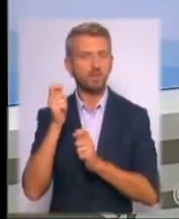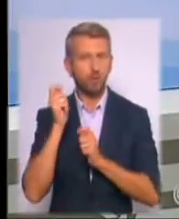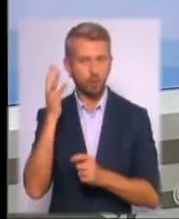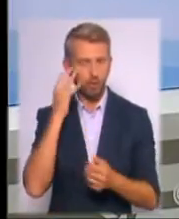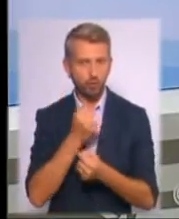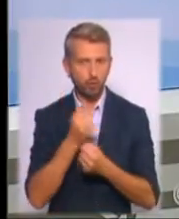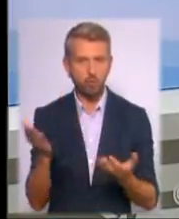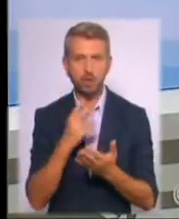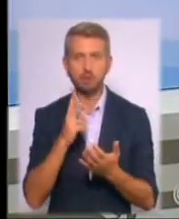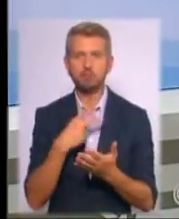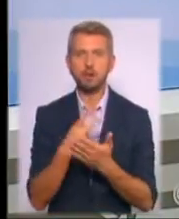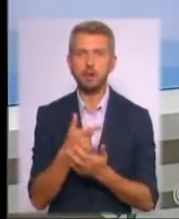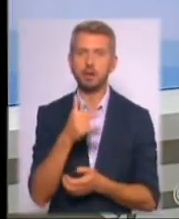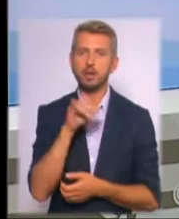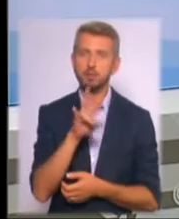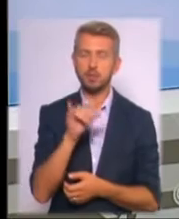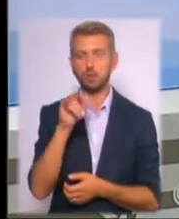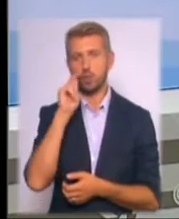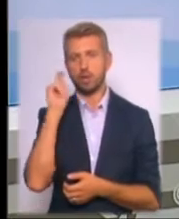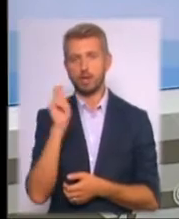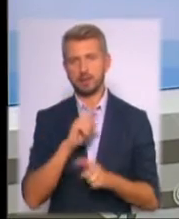які відтворюють гімн та українські пісні.